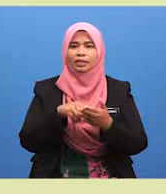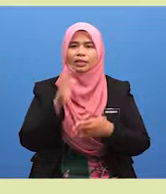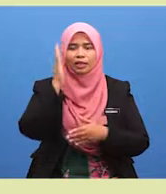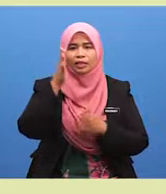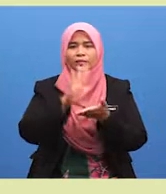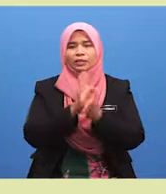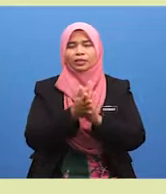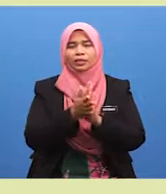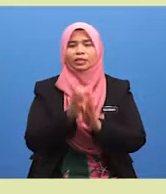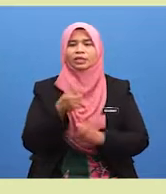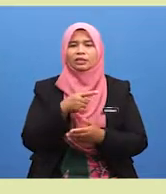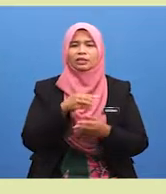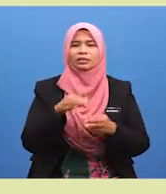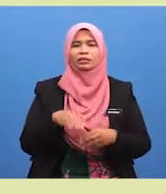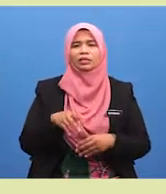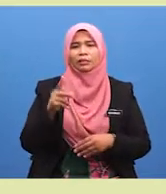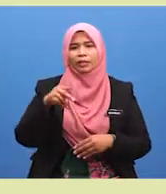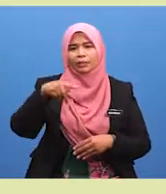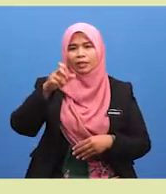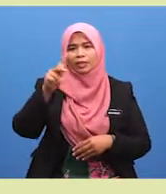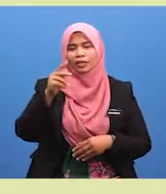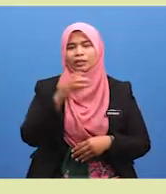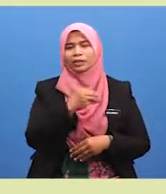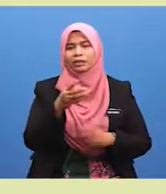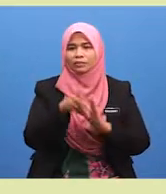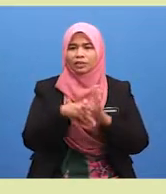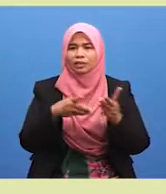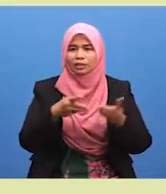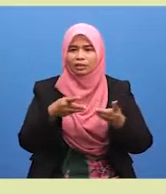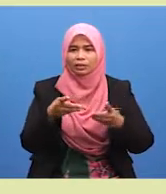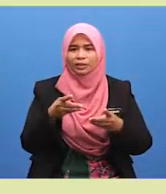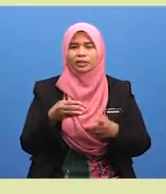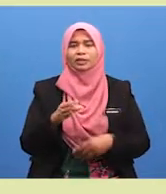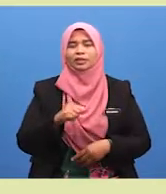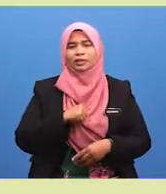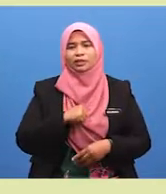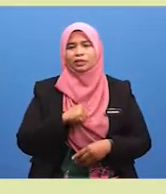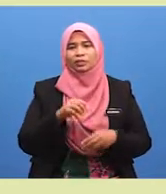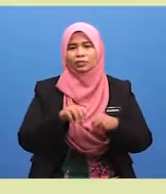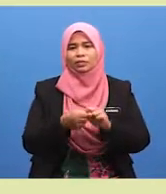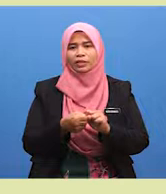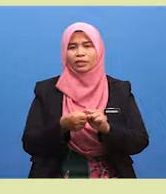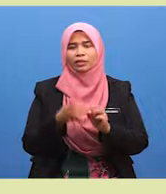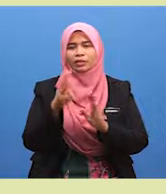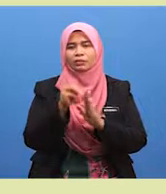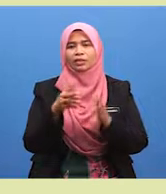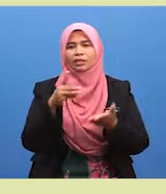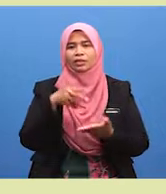dan ini akan menjadikan kita semakin peka dan berdisplin diri kita